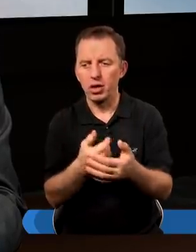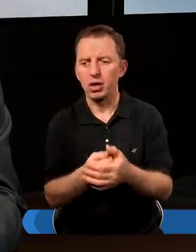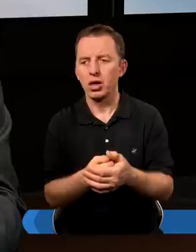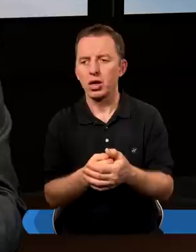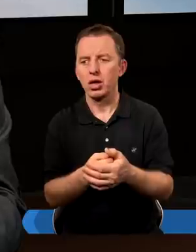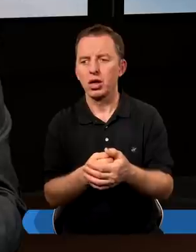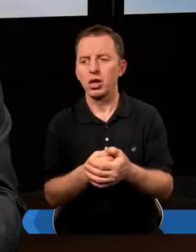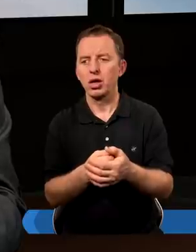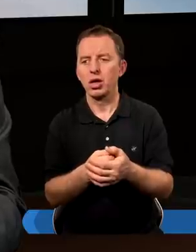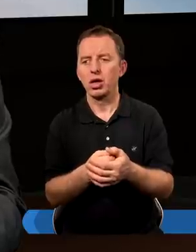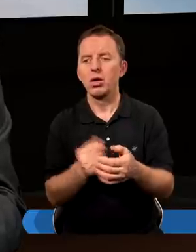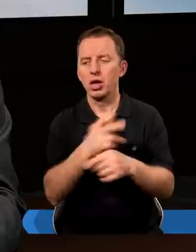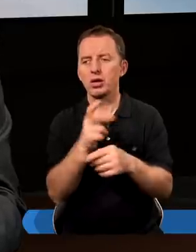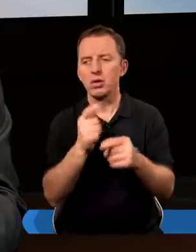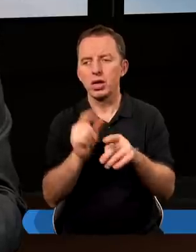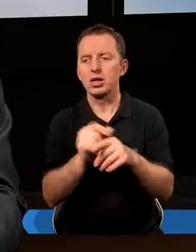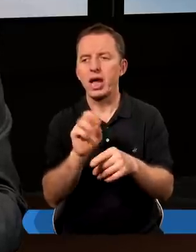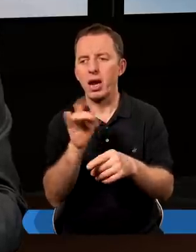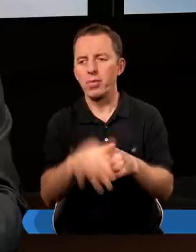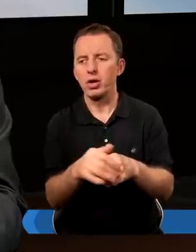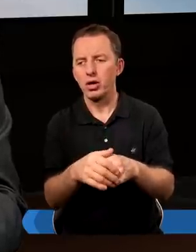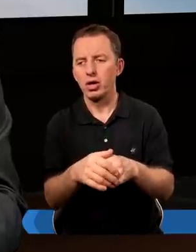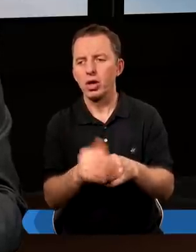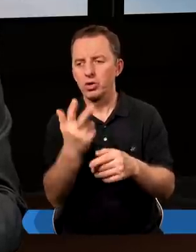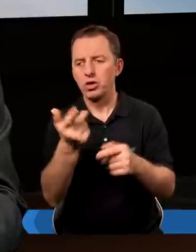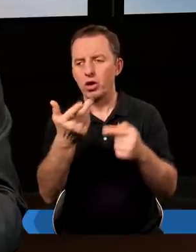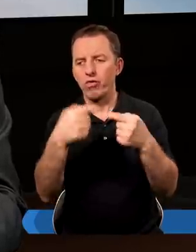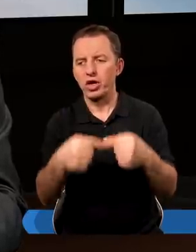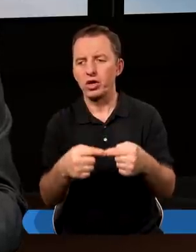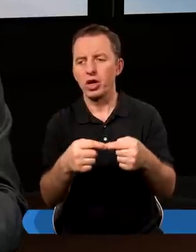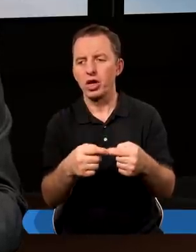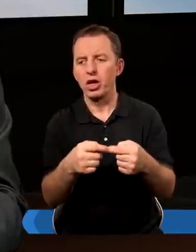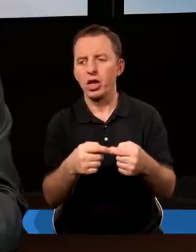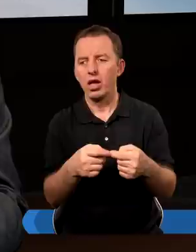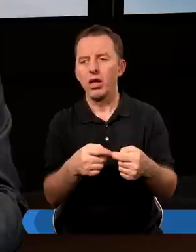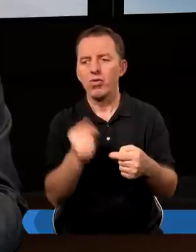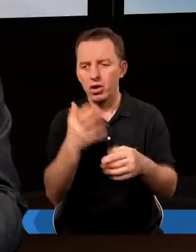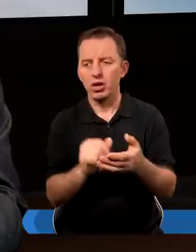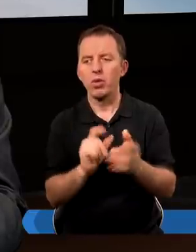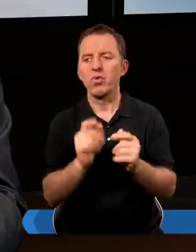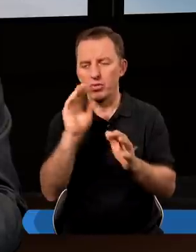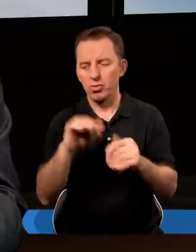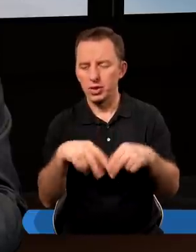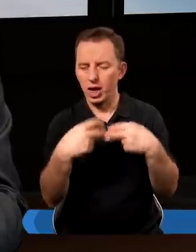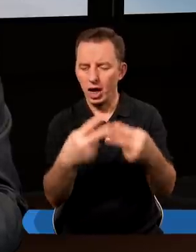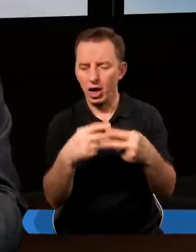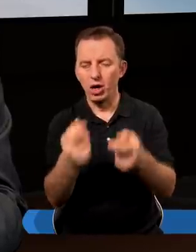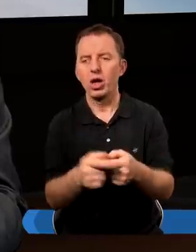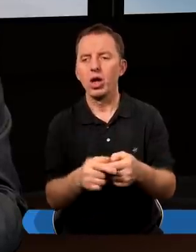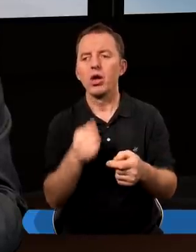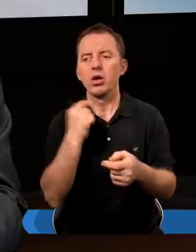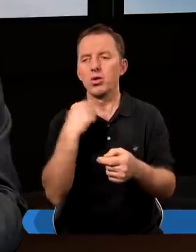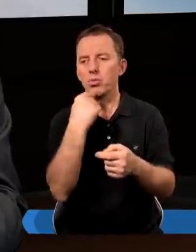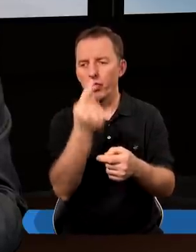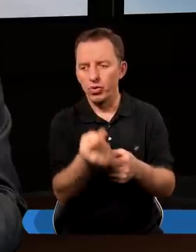Świętego Piotra Zaremby od trzeciego wiersza. Wiele im wówczas przekazał, a w